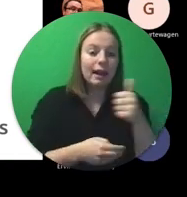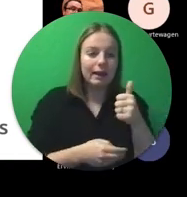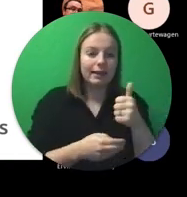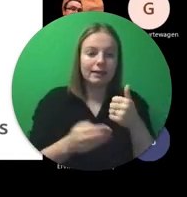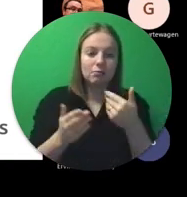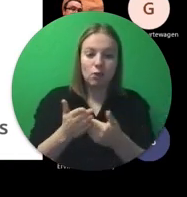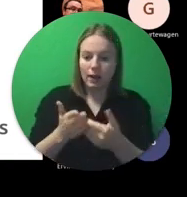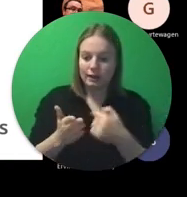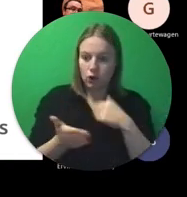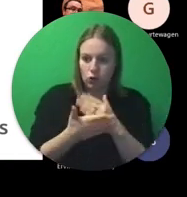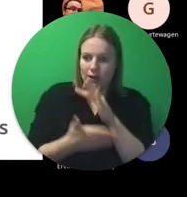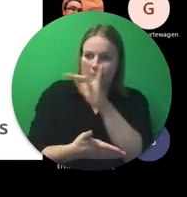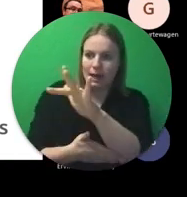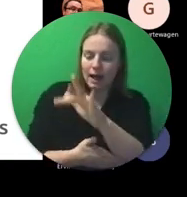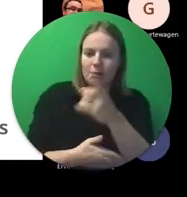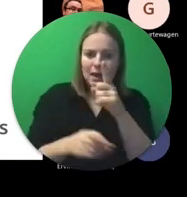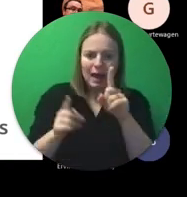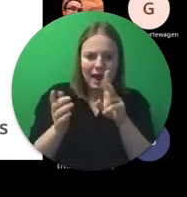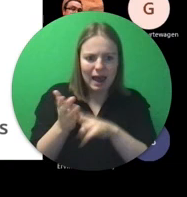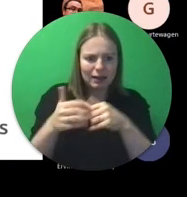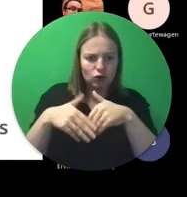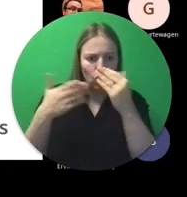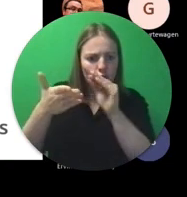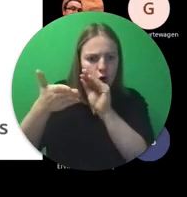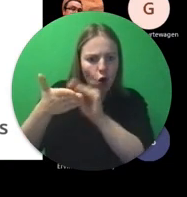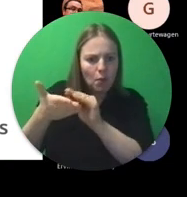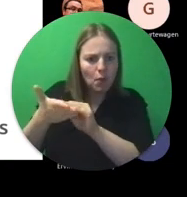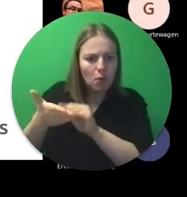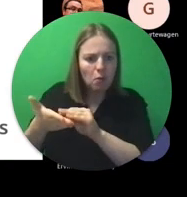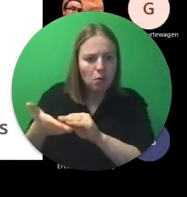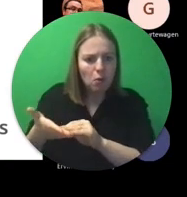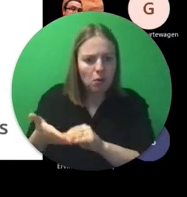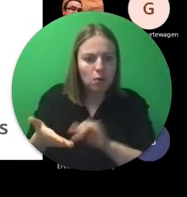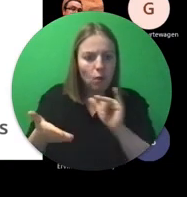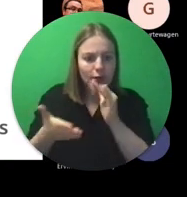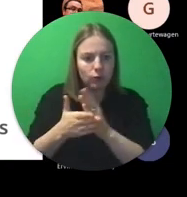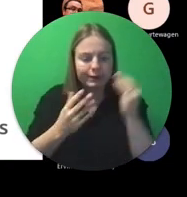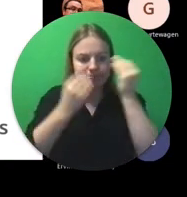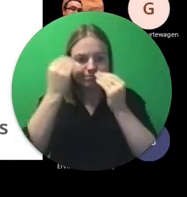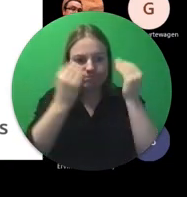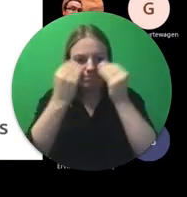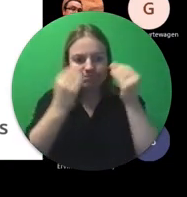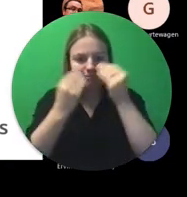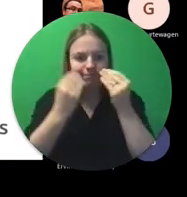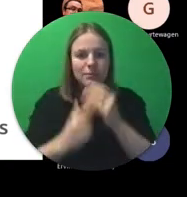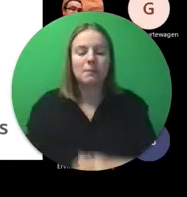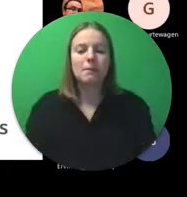ik ben daar geweest, maar het is echt een documentatie. staat echt in opgeschreven wat je allemaal hebt bijgeleerd.